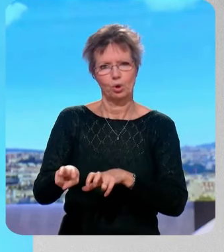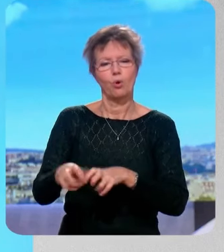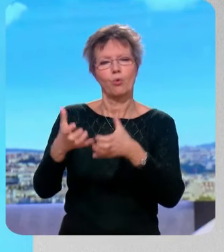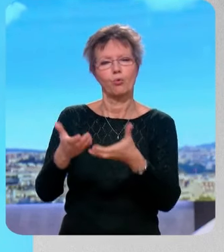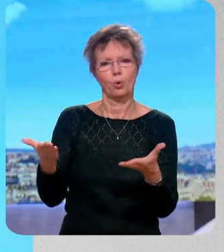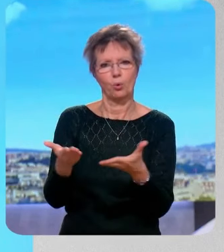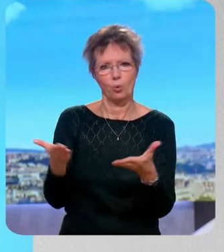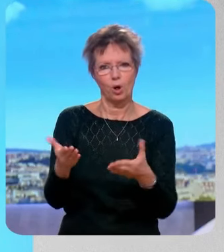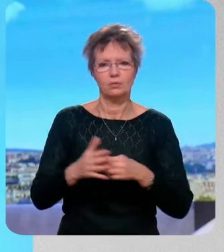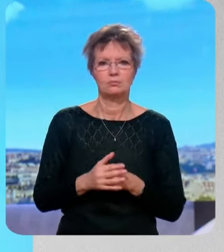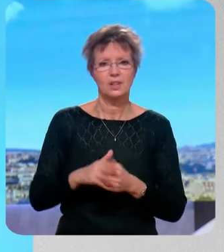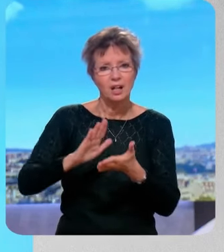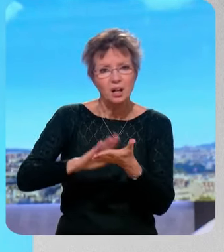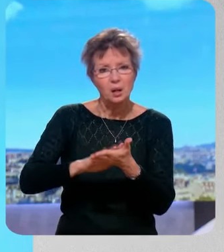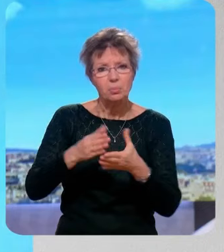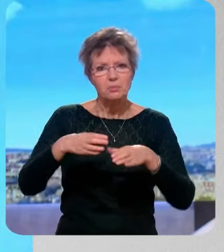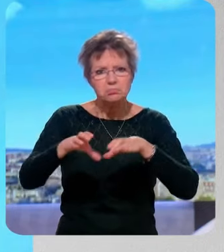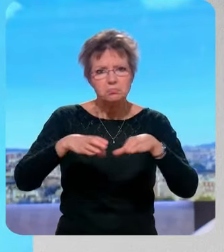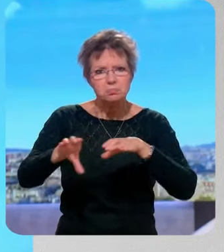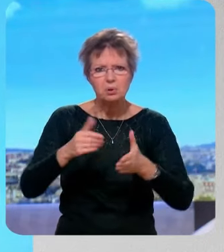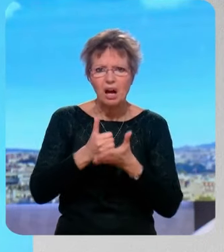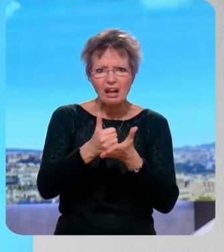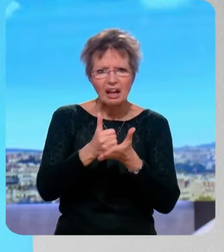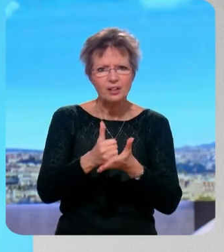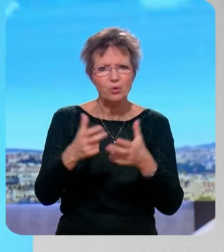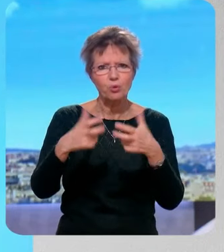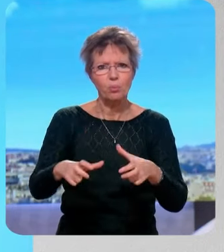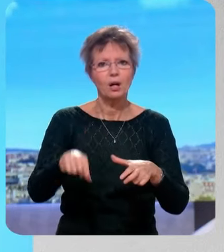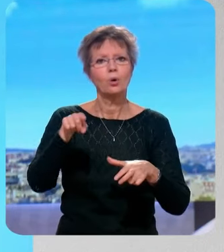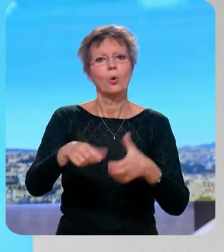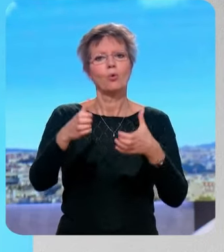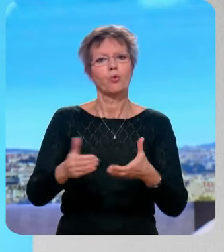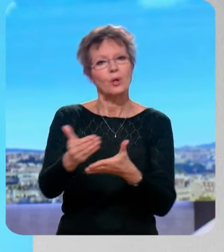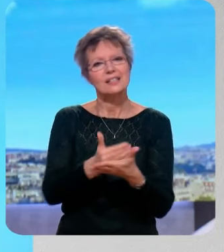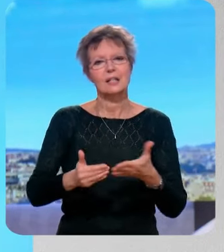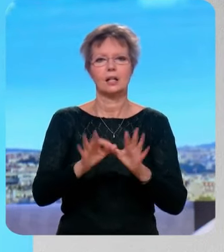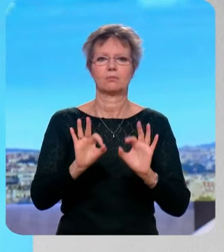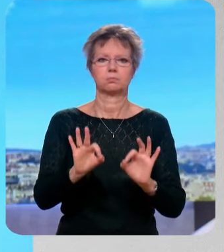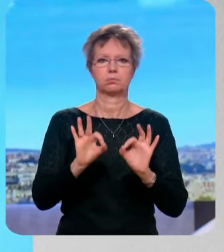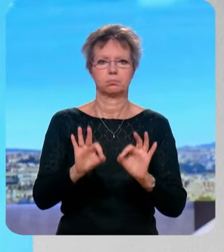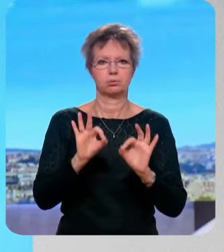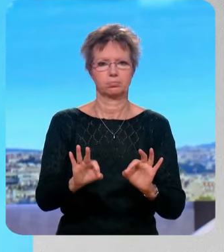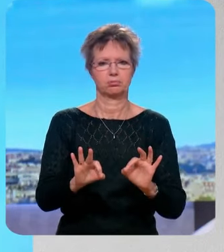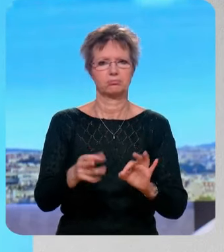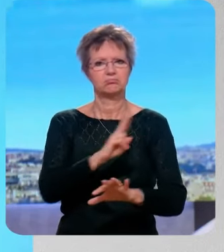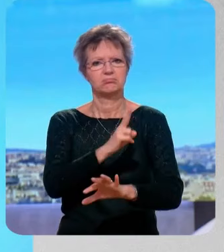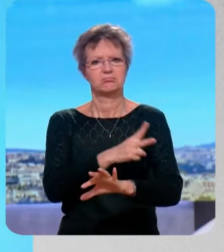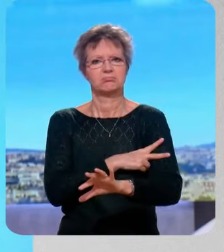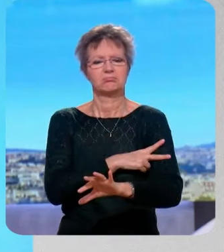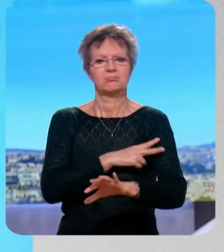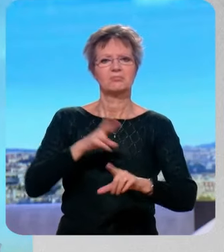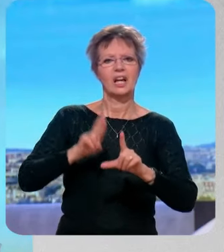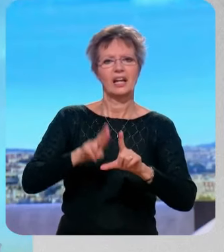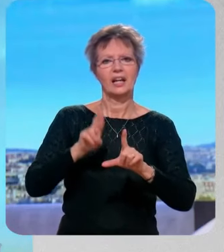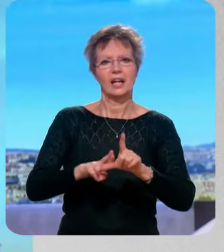'est qu'ils ont envie, non pas de primes ou d'aides à la subsistance, ils ont envie de revenus, ils ont envie de rémunération, et donc je pense que M. Ciotti devrait